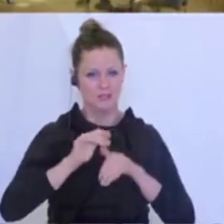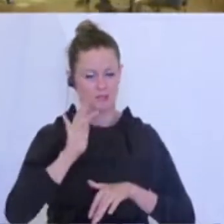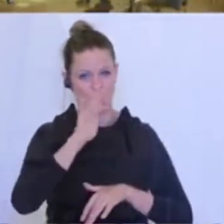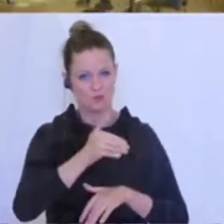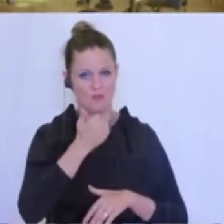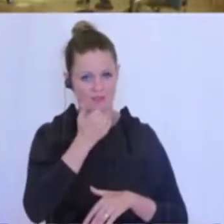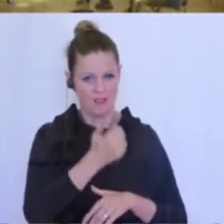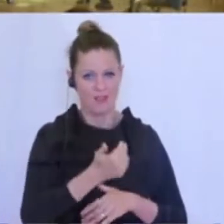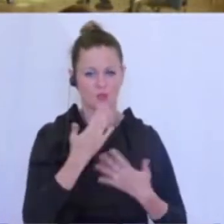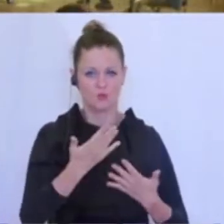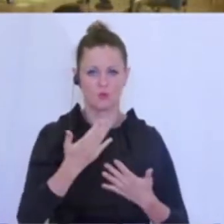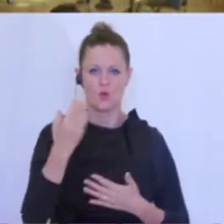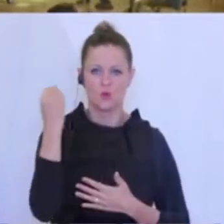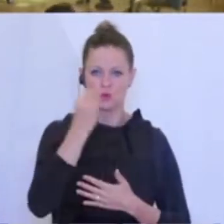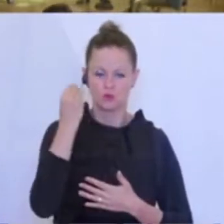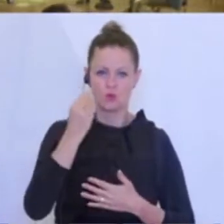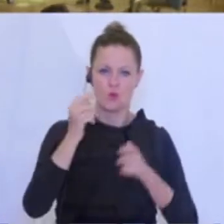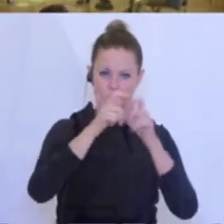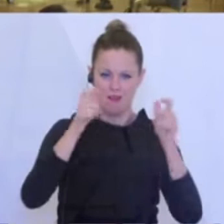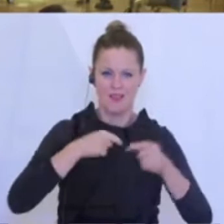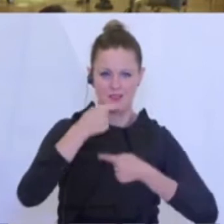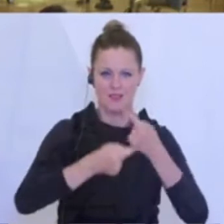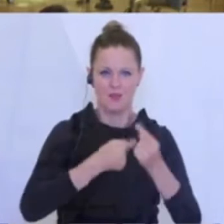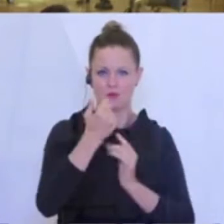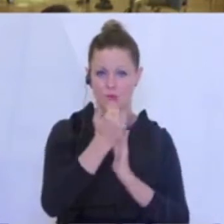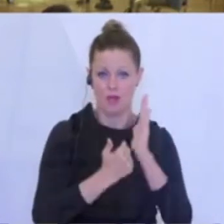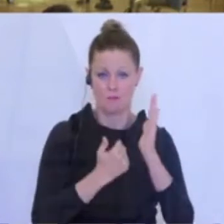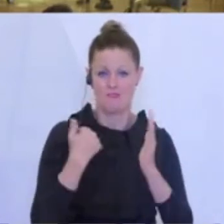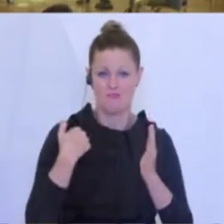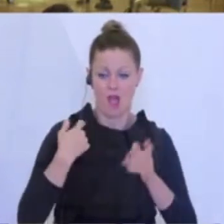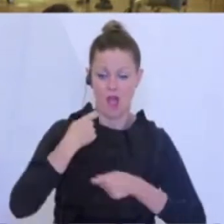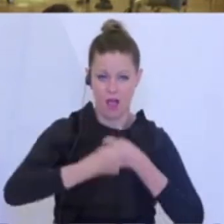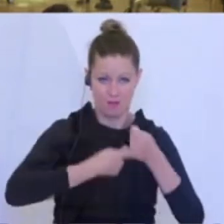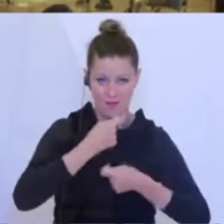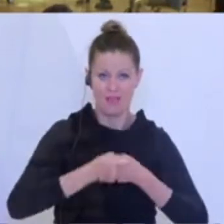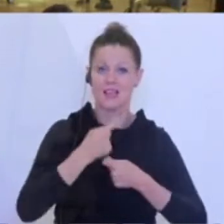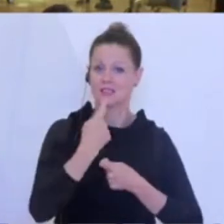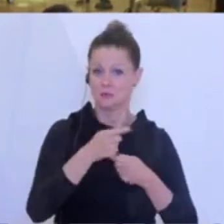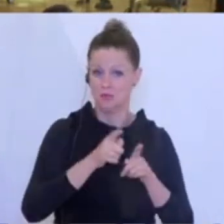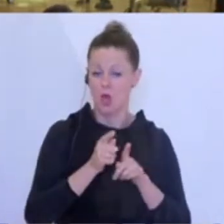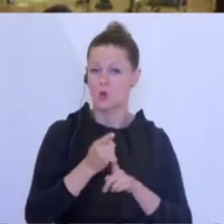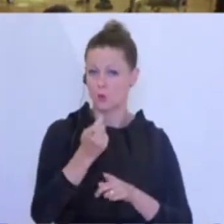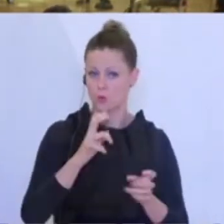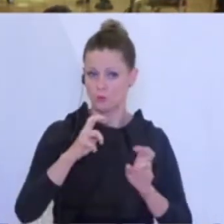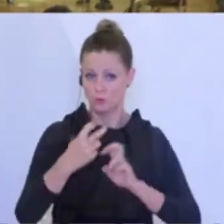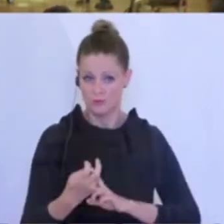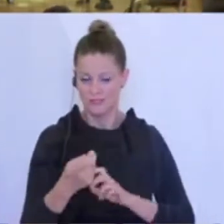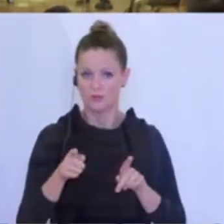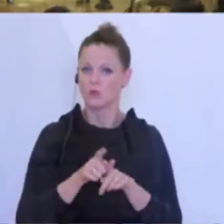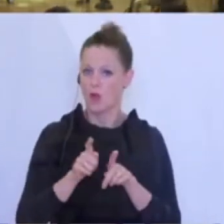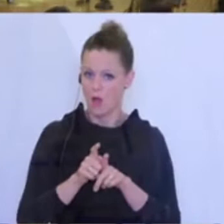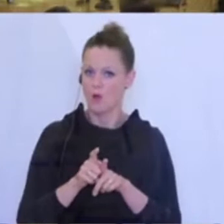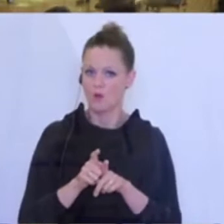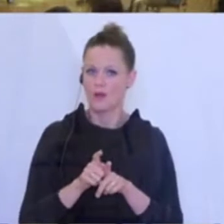der dieses Schulentwicklungsprogramm ausgearbeitet hat, der es am Boden bringen wird und der jetzt auch